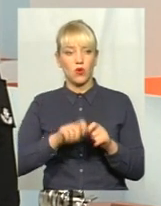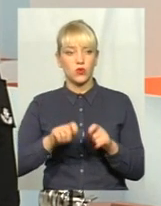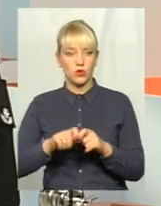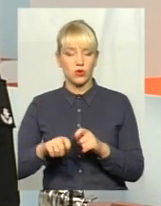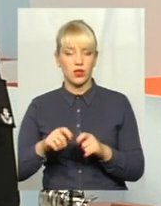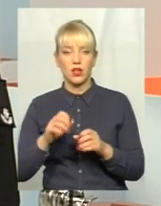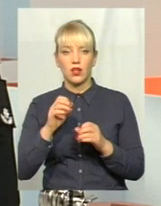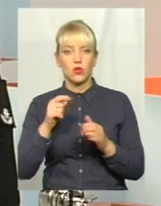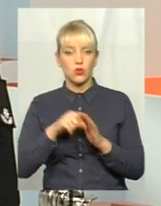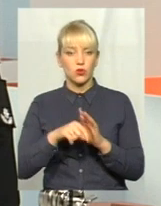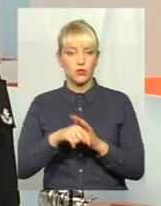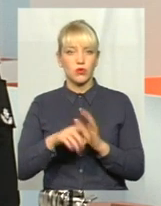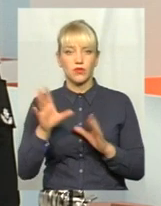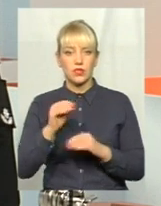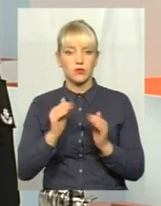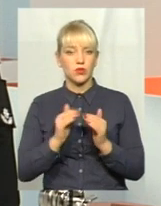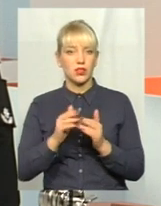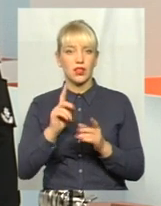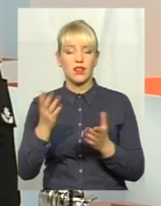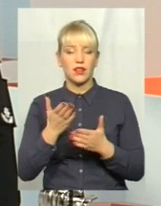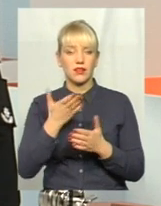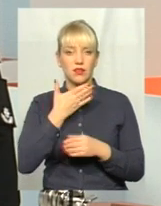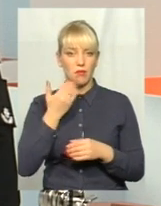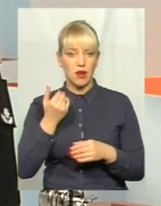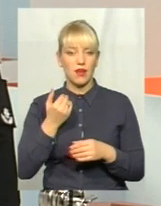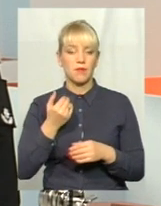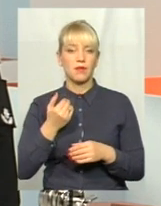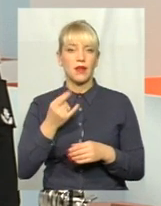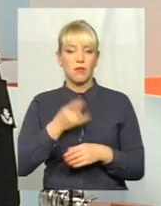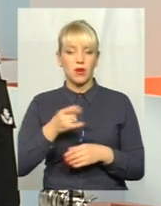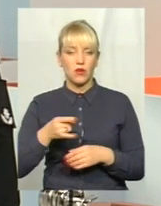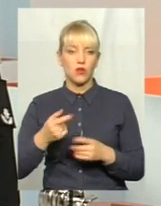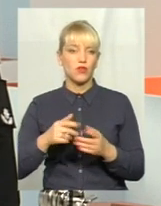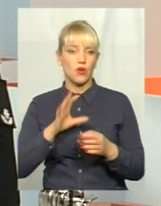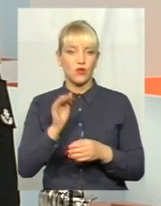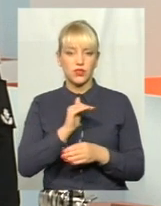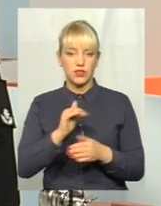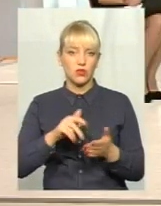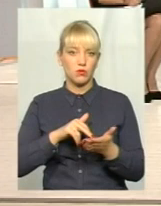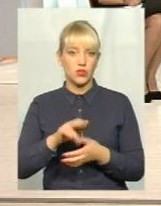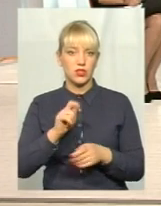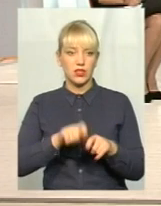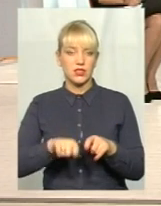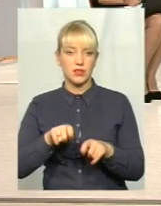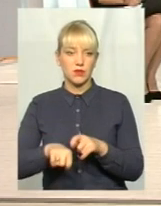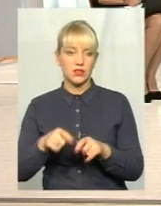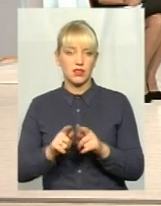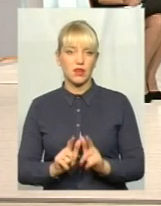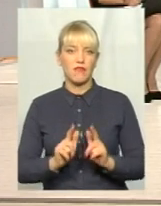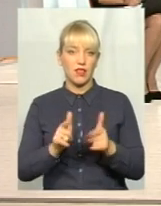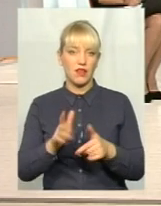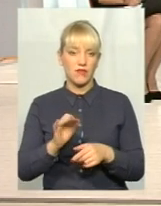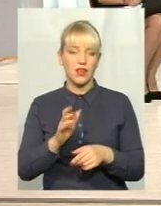будинки, на яких немає парковки, офіційно прийшли, і інспекція їх ввела в експлуатацію.